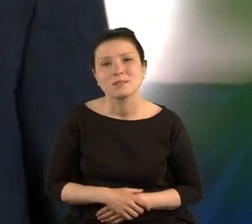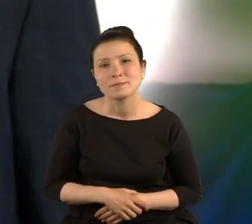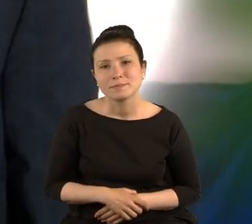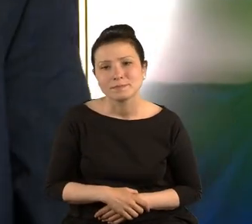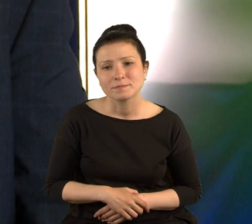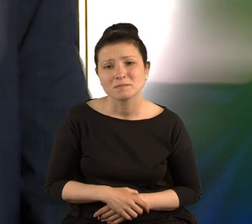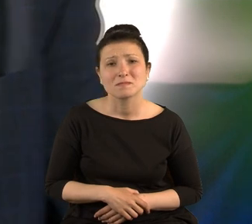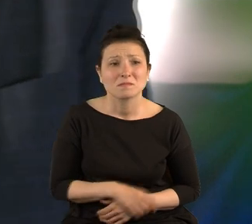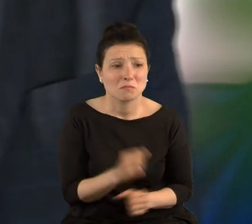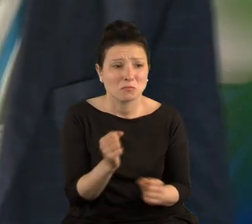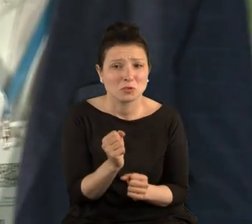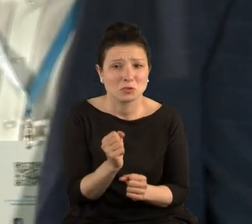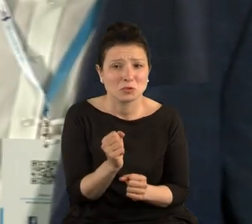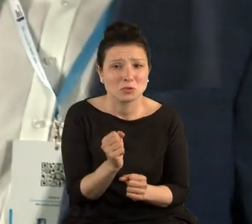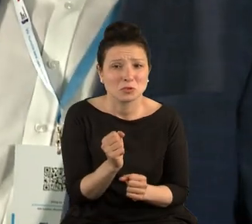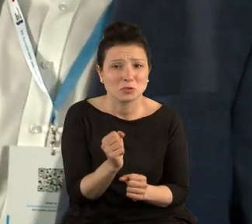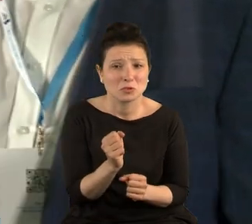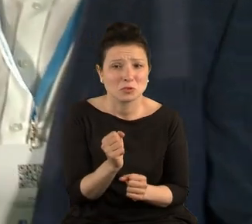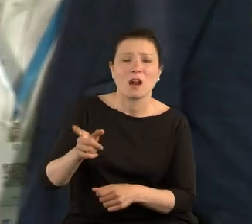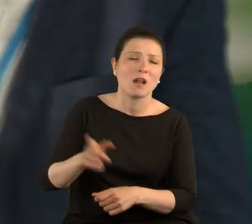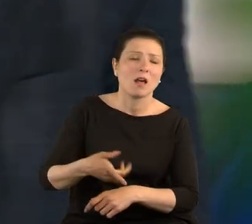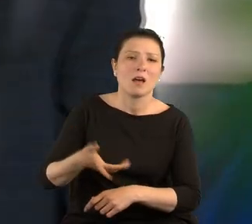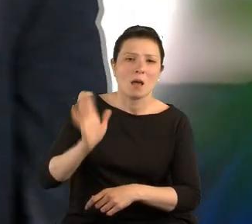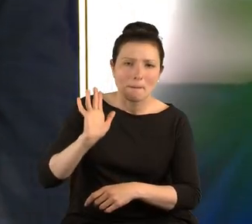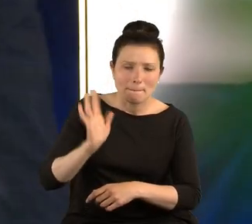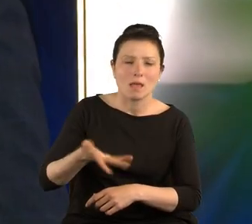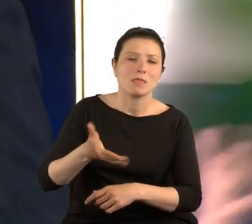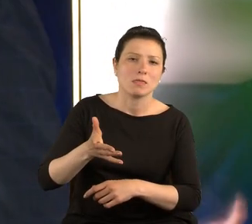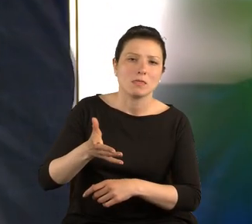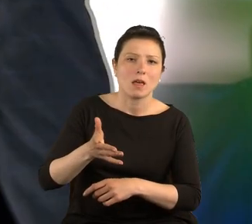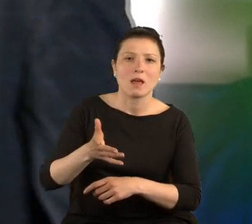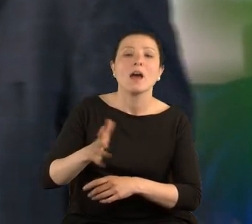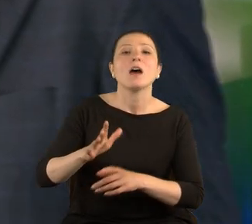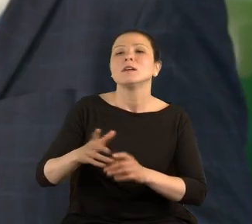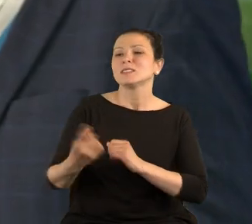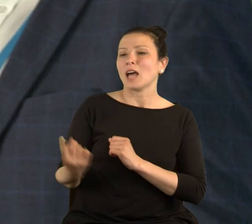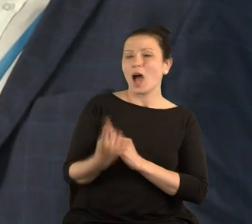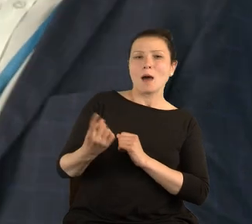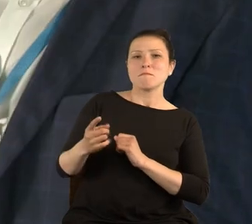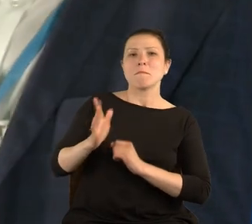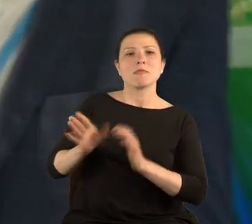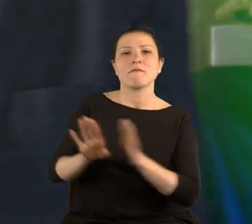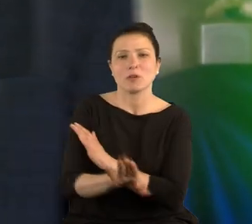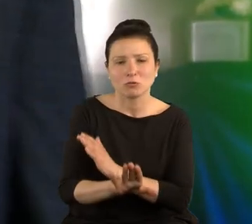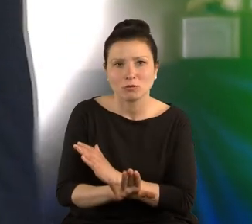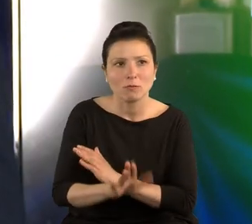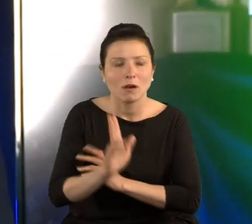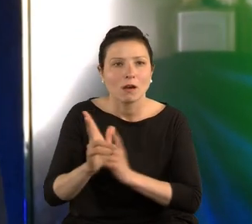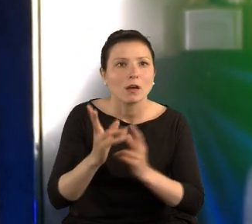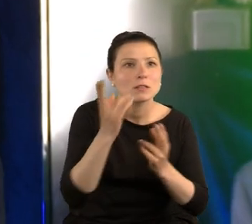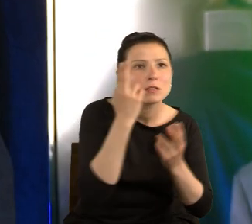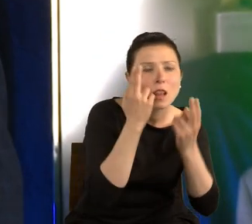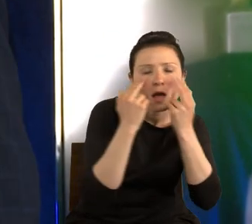Bo się boję, że będę banitą, bo wszyscy żyjemy tym napędzeniem ślepoty i